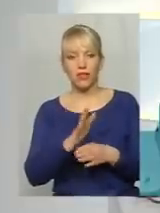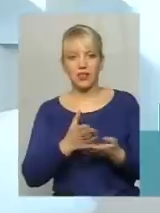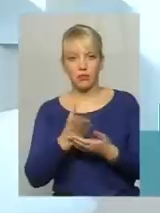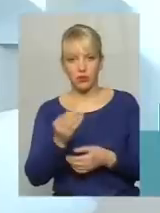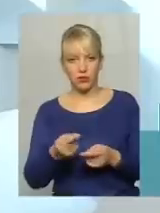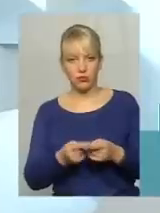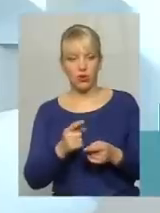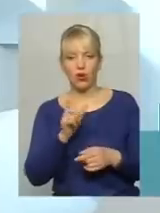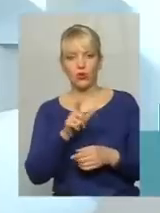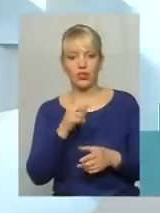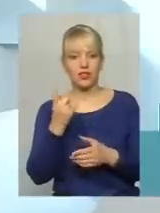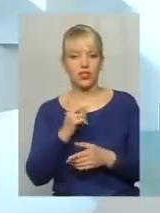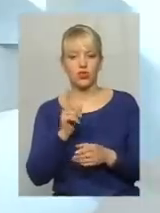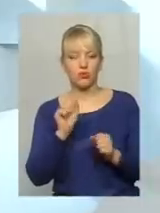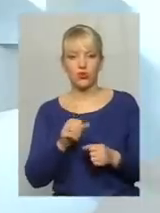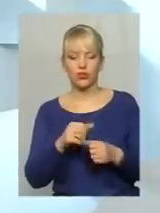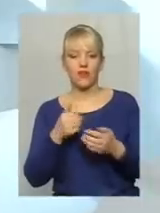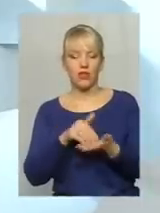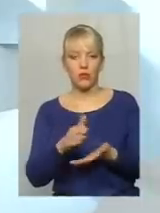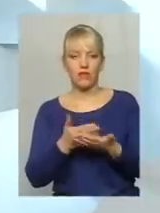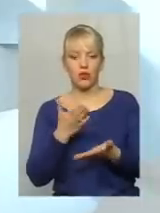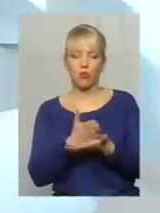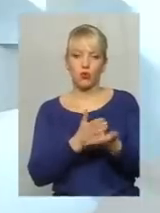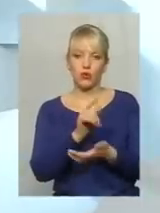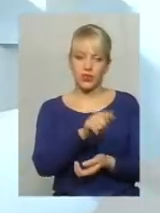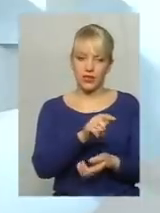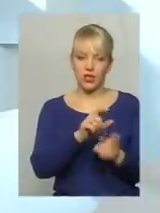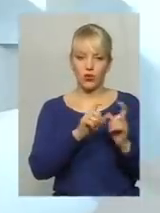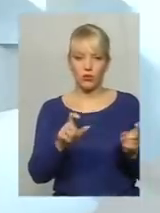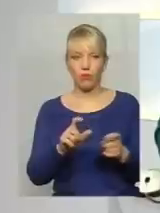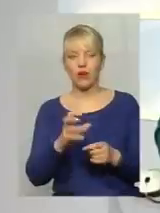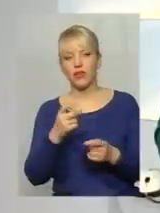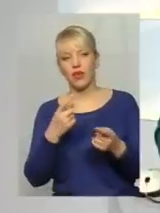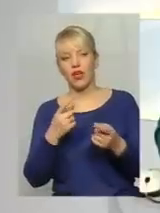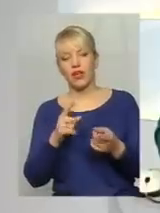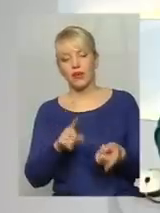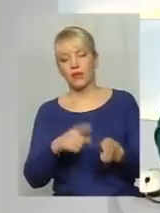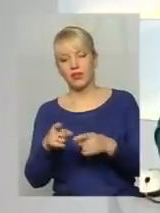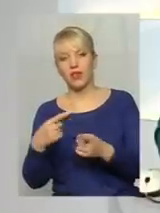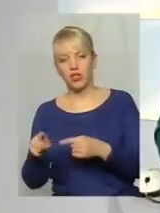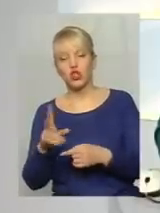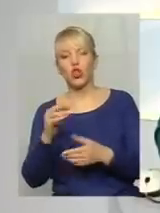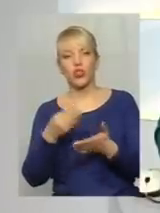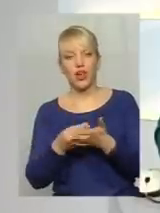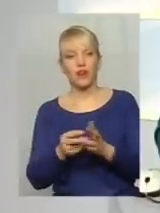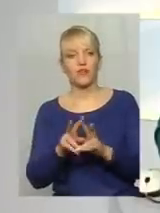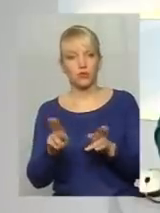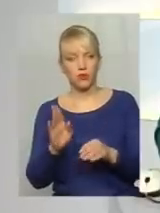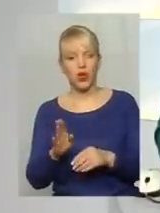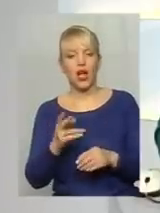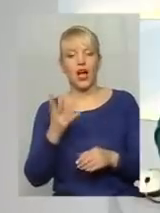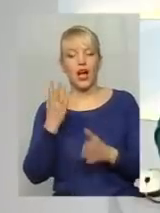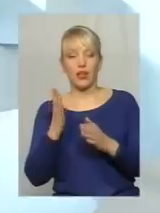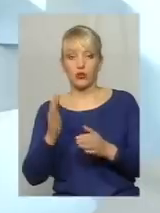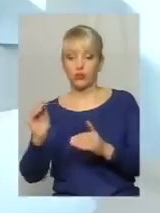можуть тільки відмовитися від послуг цієї компанії і вибрати собі іншу, але тариф ще буде діючий. Якщо вони з іншою компанією підпишуть договір на